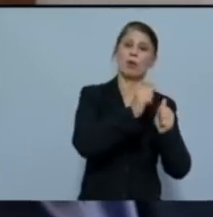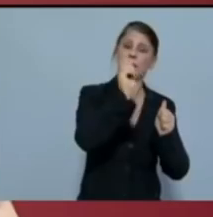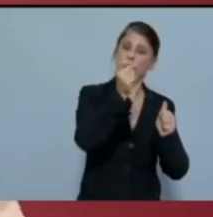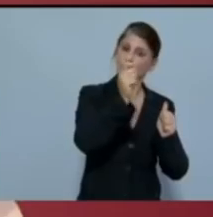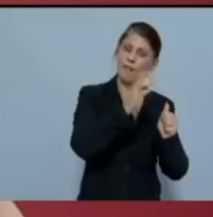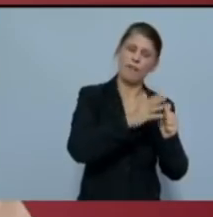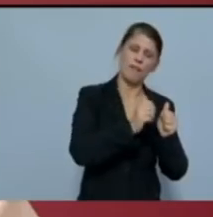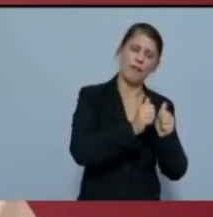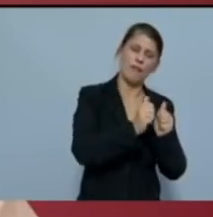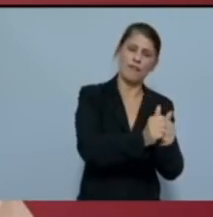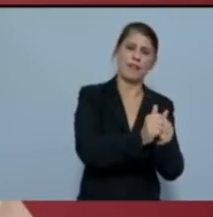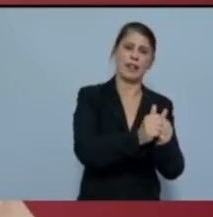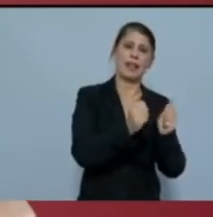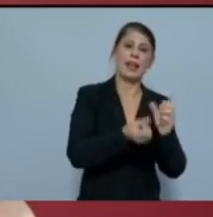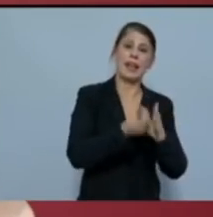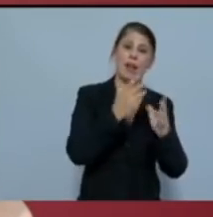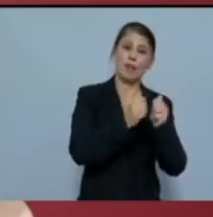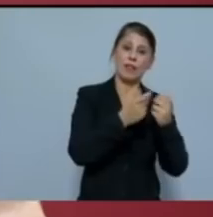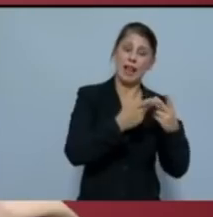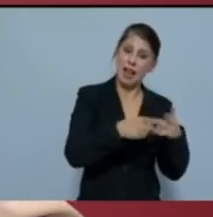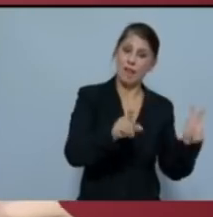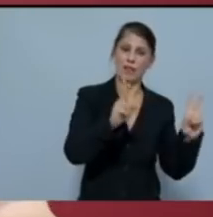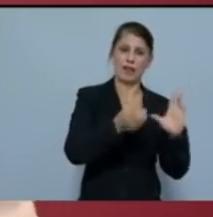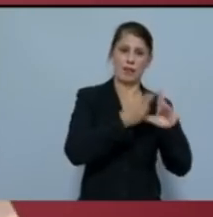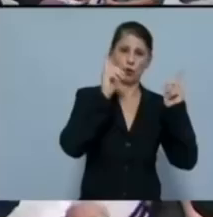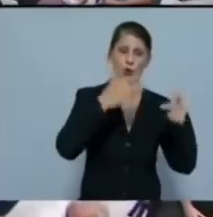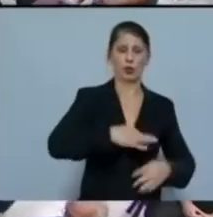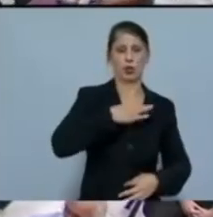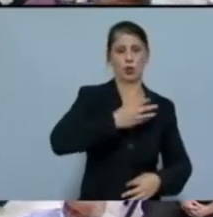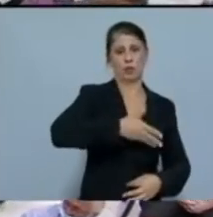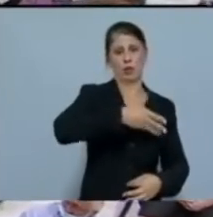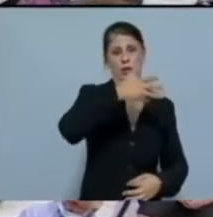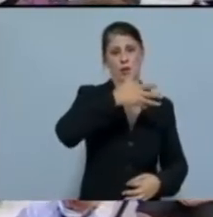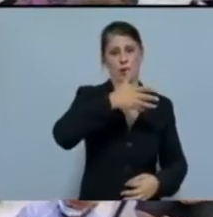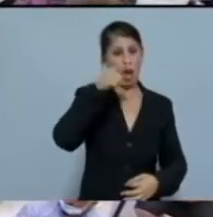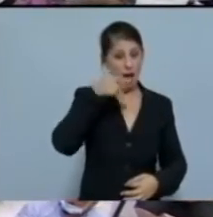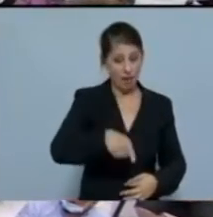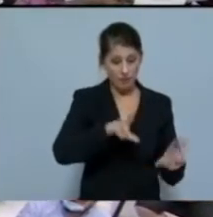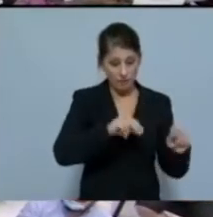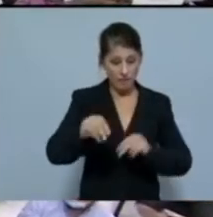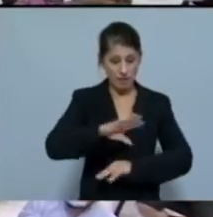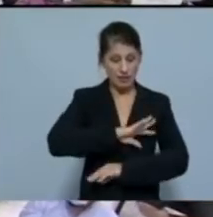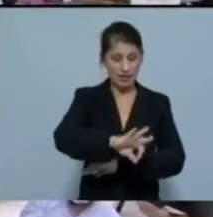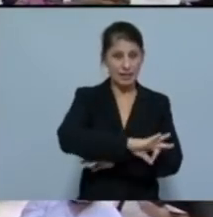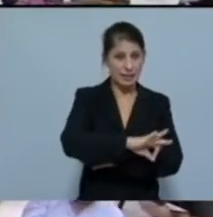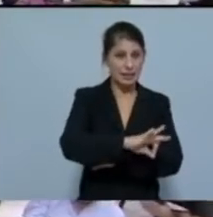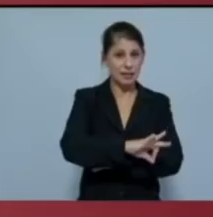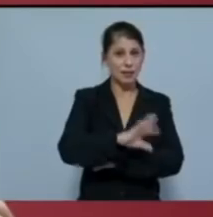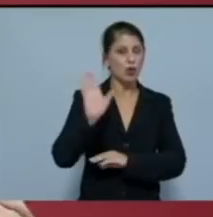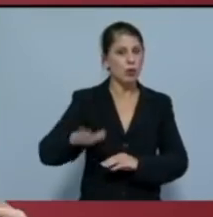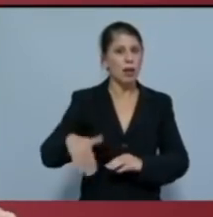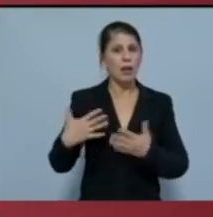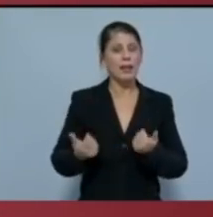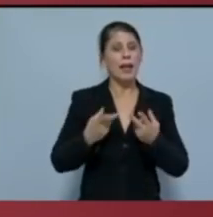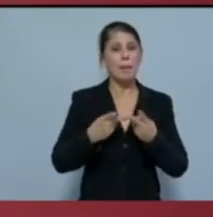νεοφιλελεύθερης Νέας Δημοκρατίας του κυρίου Μητσοτάκη. Αυτή η κοινή στρατηγική τους τελικά είναι που